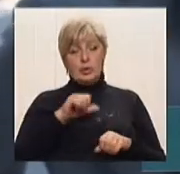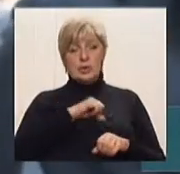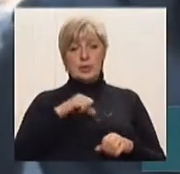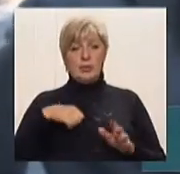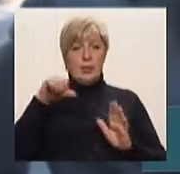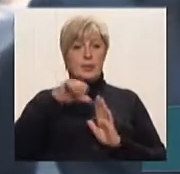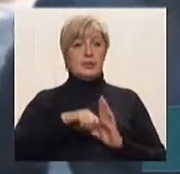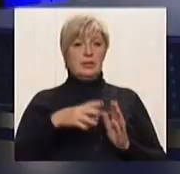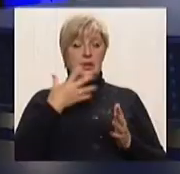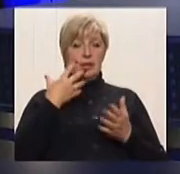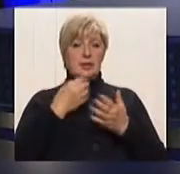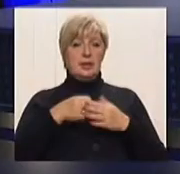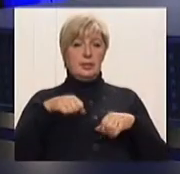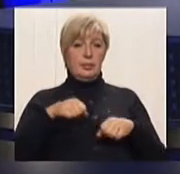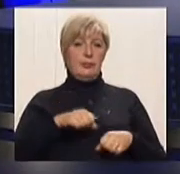допомоги.